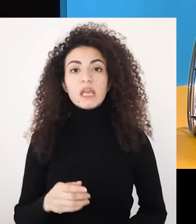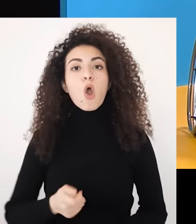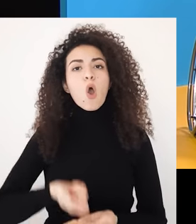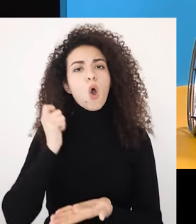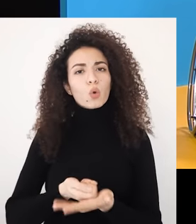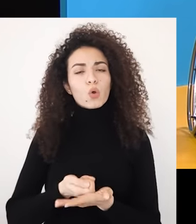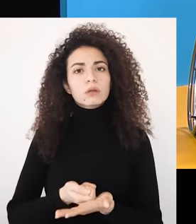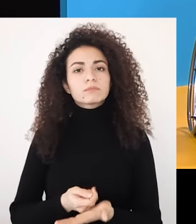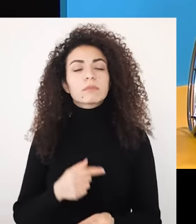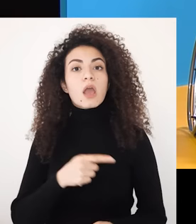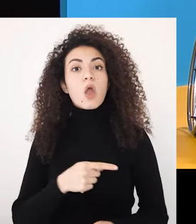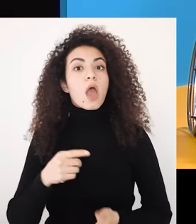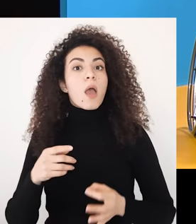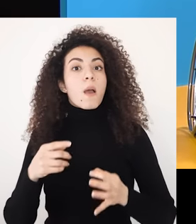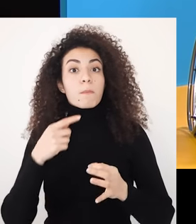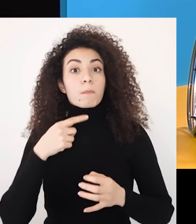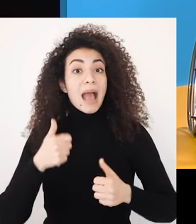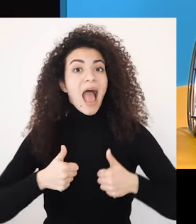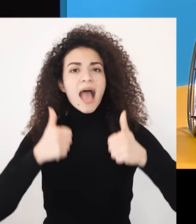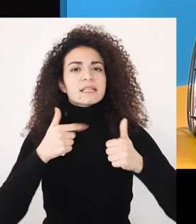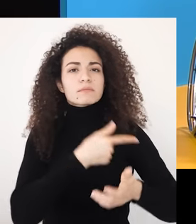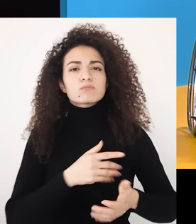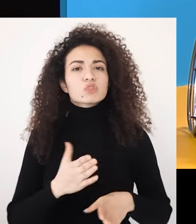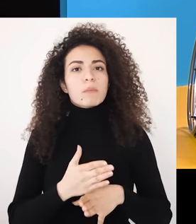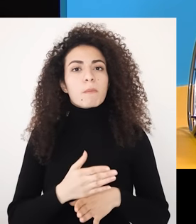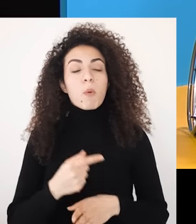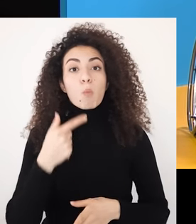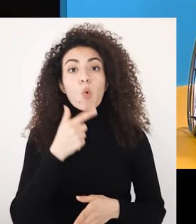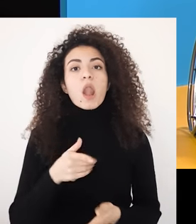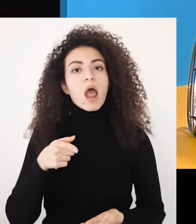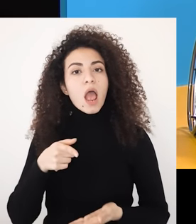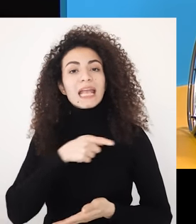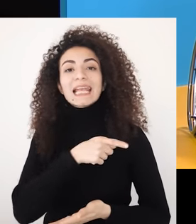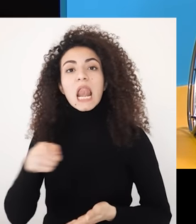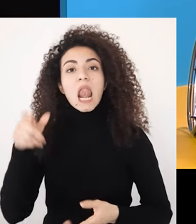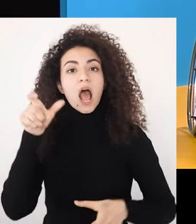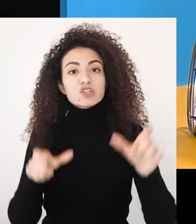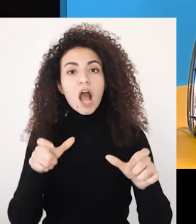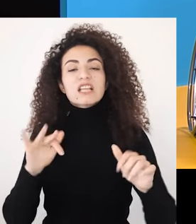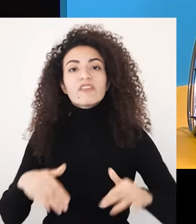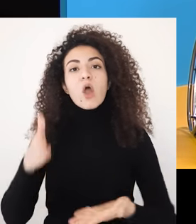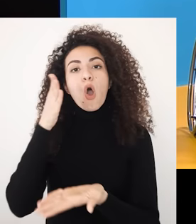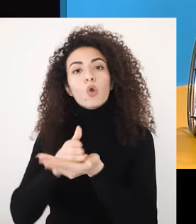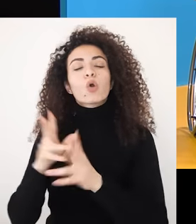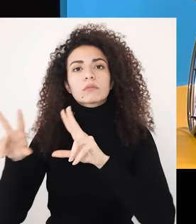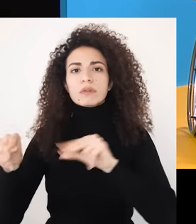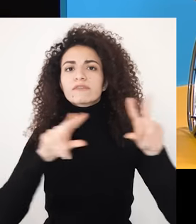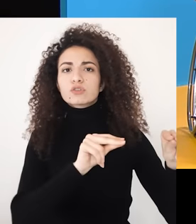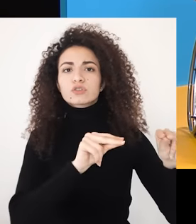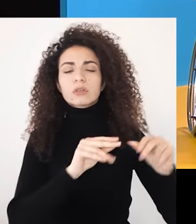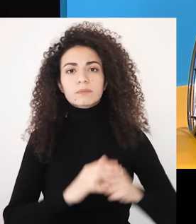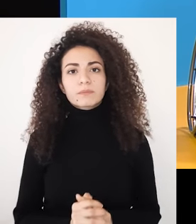نموذج الحقوقي وهو النموذج يلي نطمح بالانتماء لأله وهو قائم على الحقوق وبيستند على النموذج